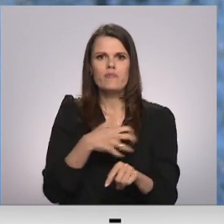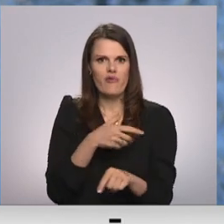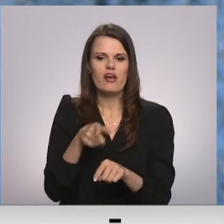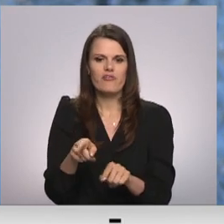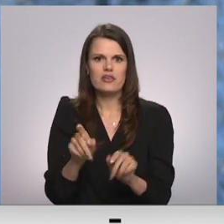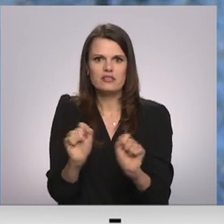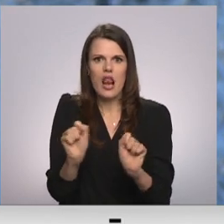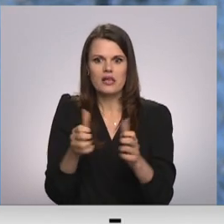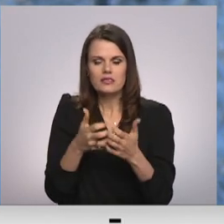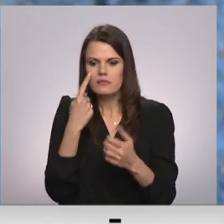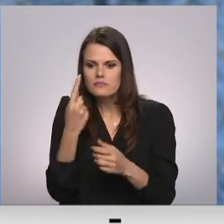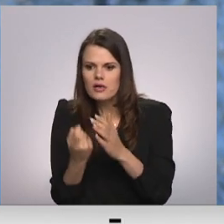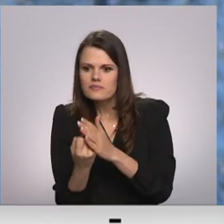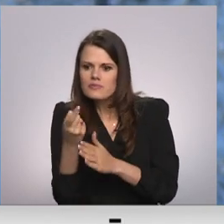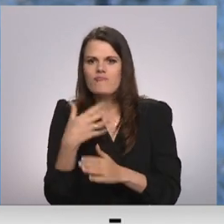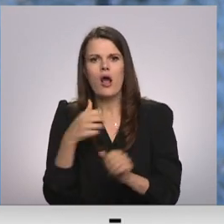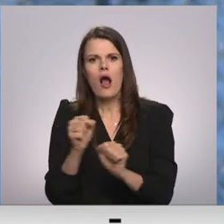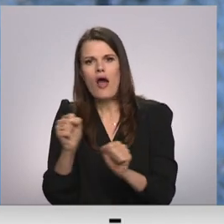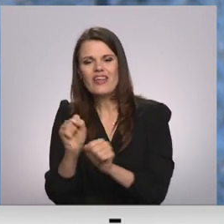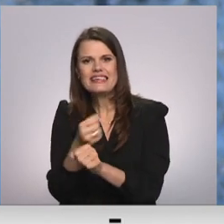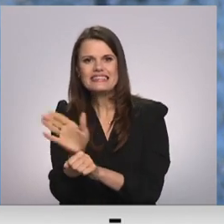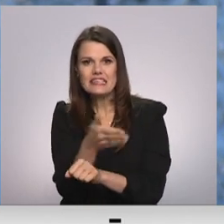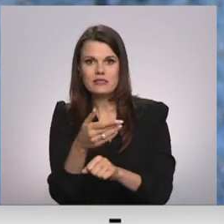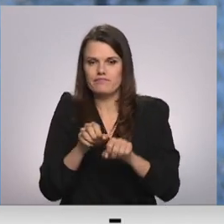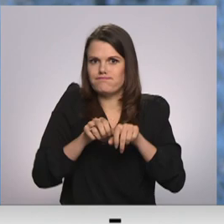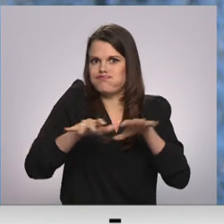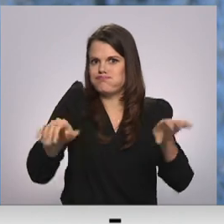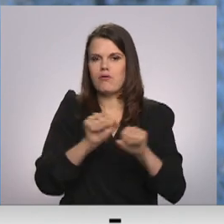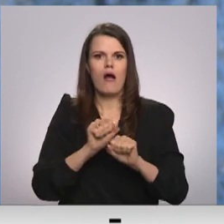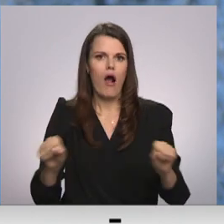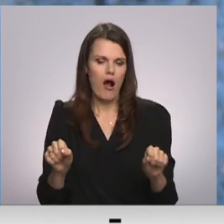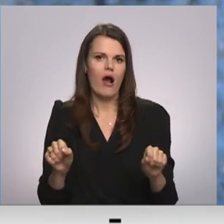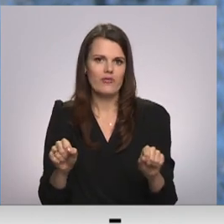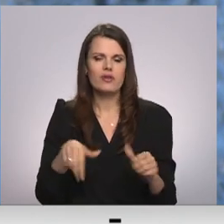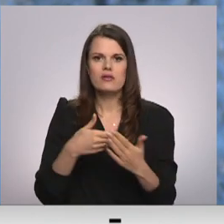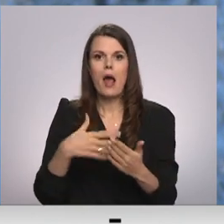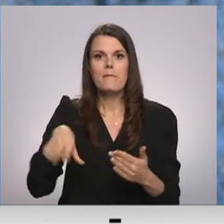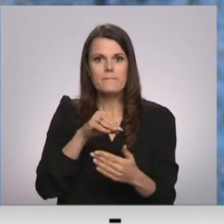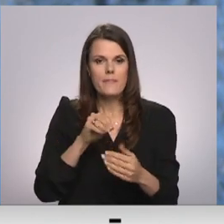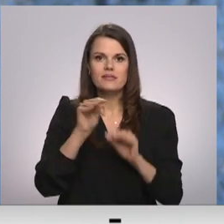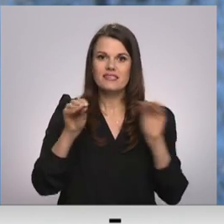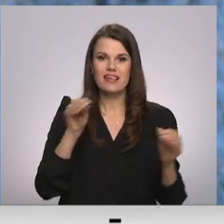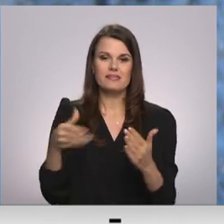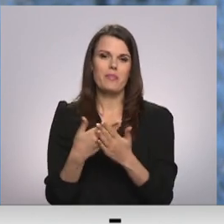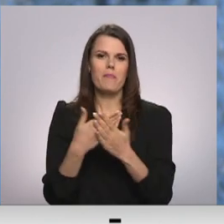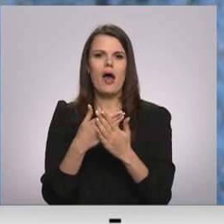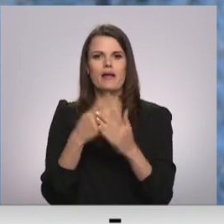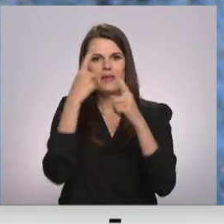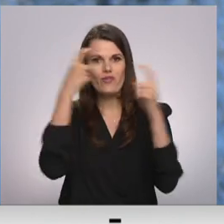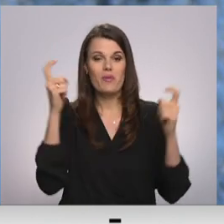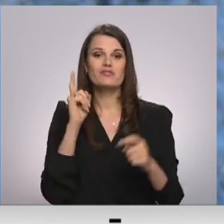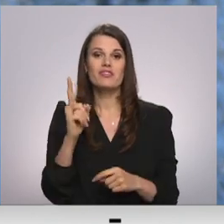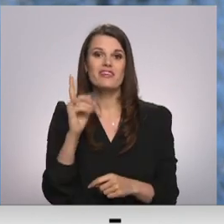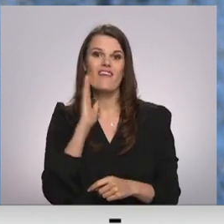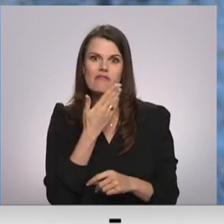tiklīdz viņa tur sāku sidīgt. Pirms vēl viņa ziedējas, ja mēs tos objektus izvietojam vasaras vidū, tad varbūt jau ir